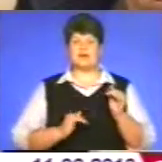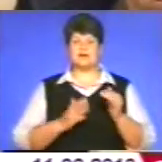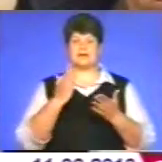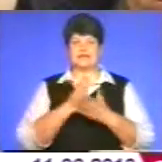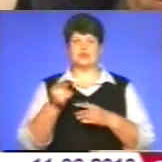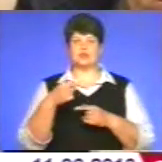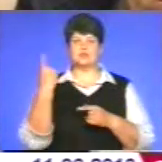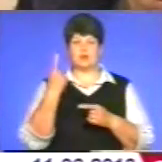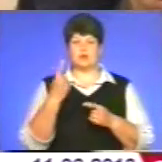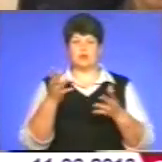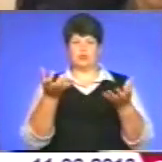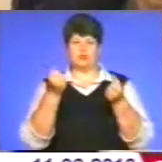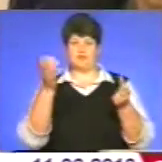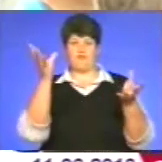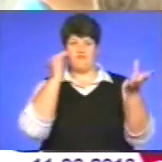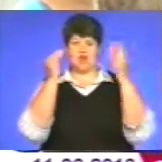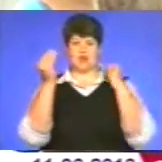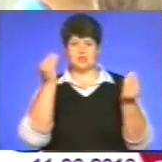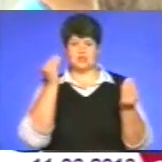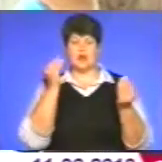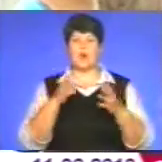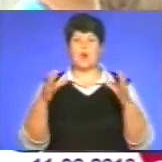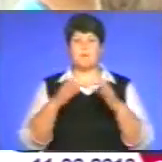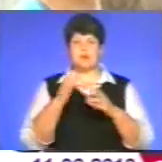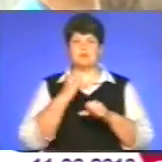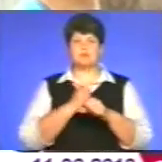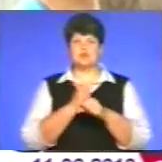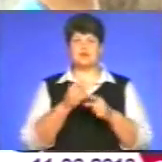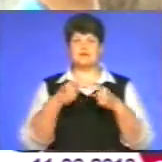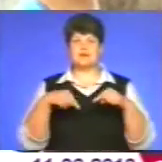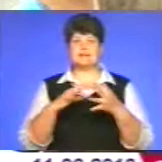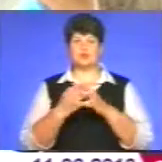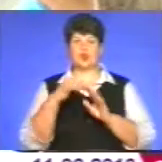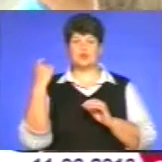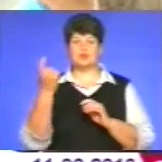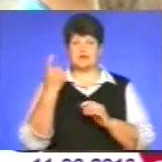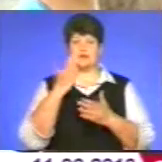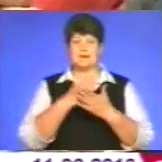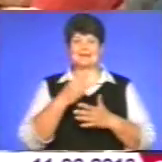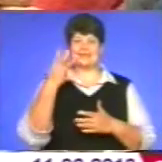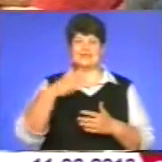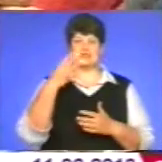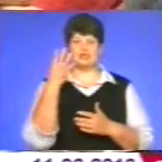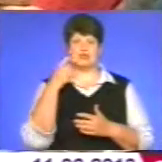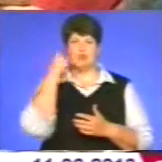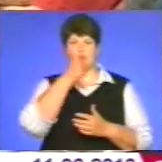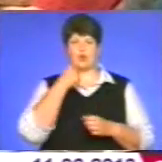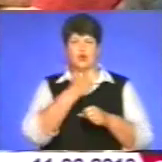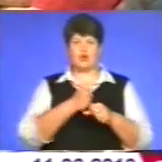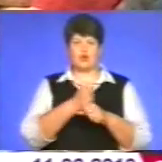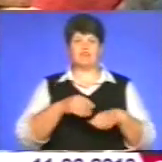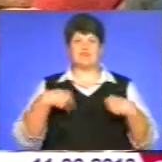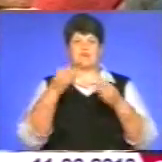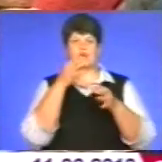отримати враження. Компанія працює у сфері сільського господарства та має 34-річний досвід роботи у наданні